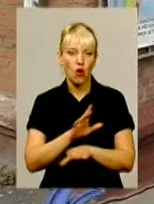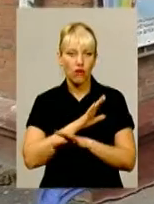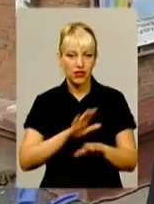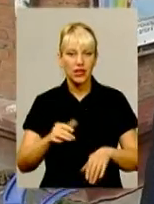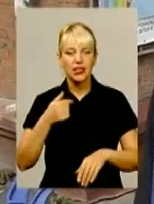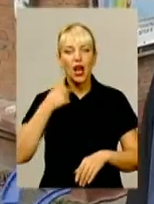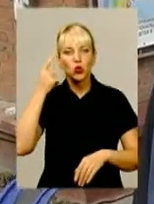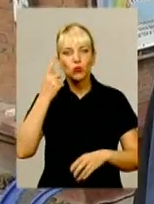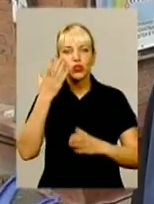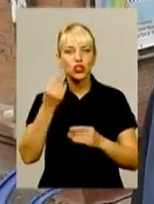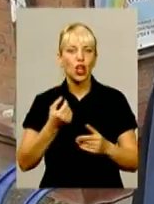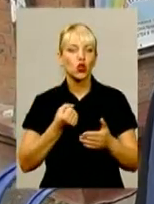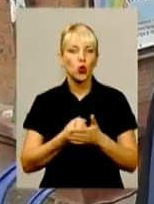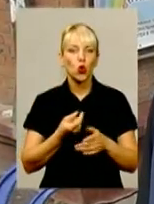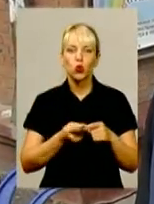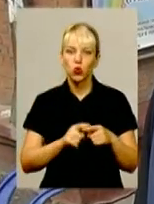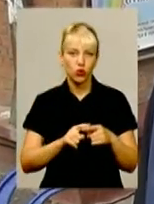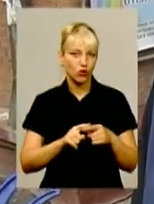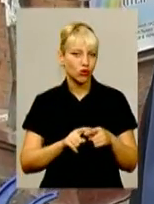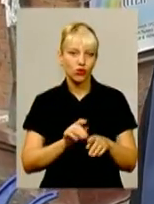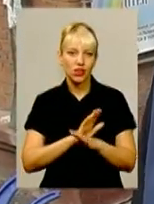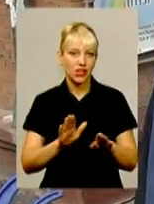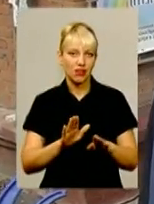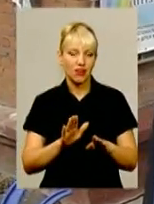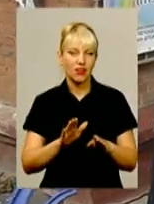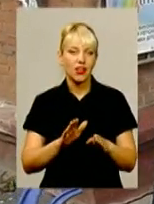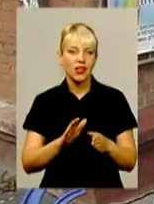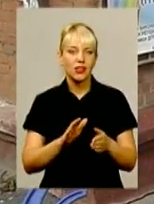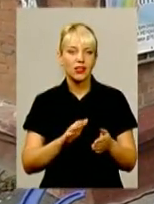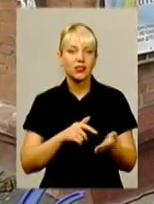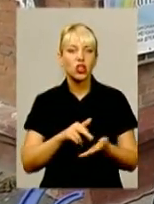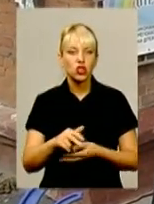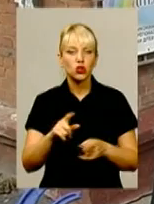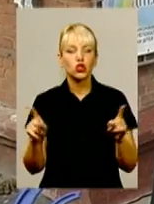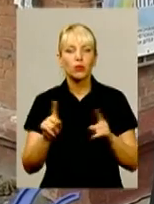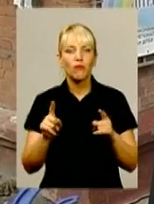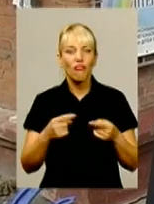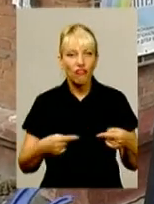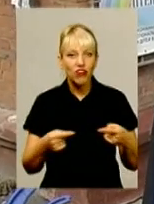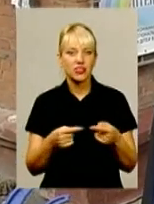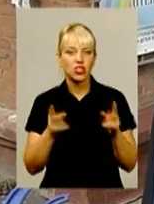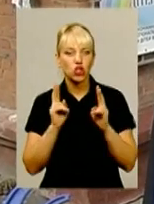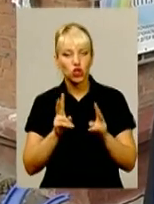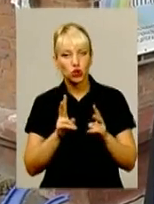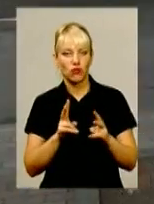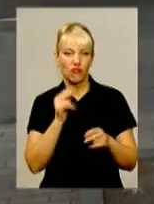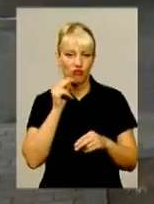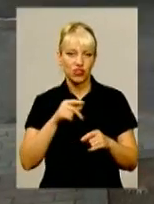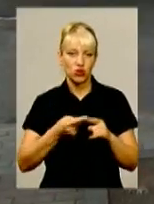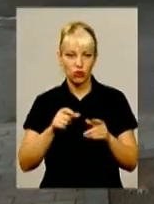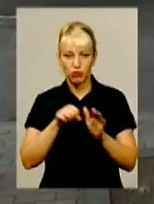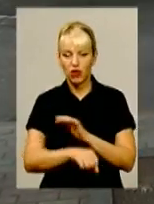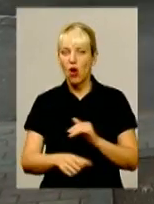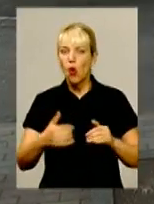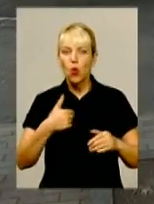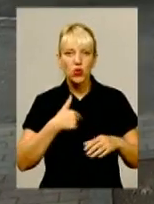ще до того не дійшло, щоб визначити, хто він повинен цим вбивсти. Правосудді